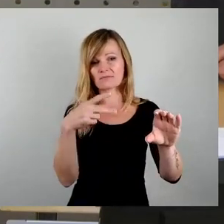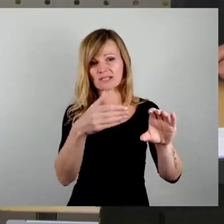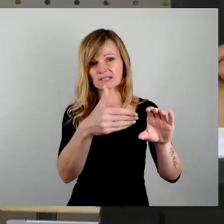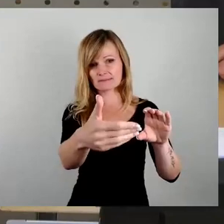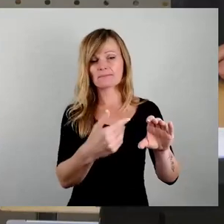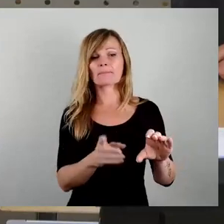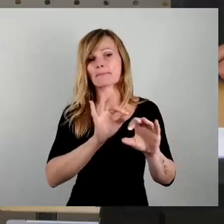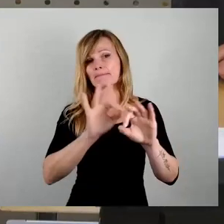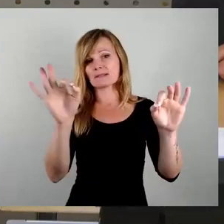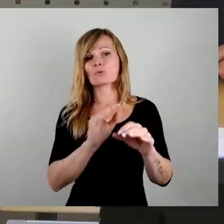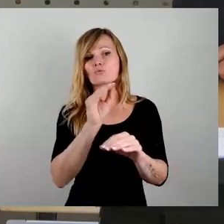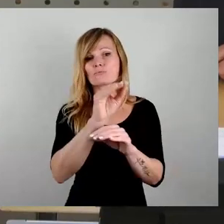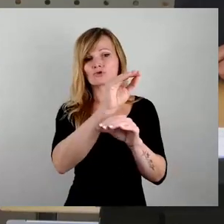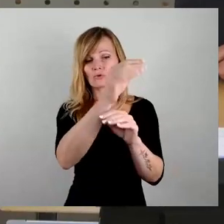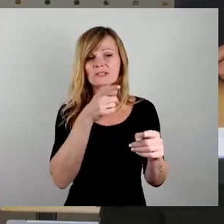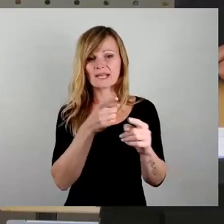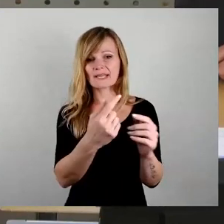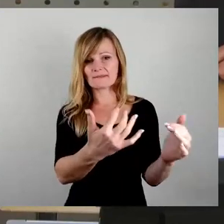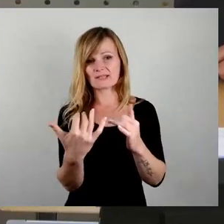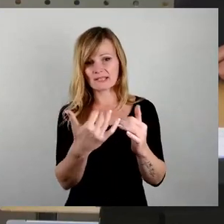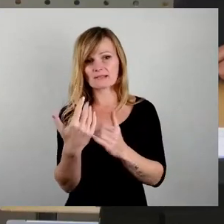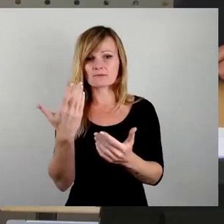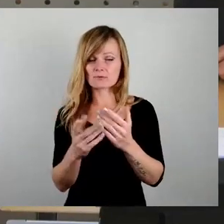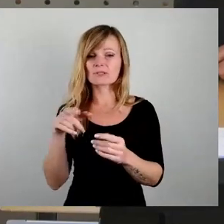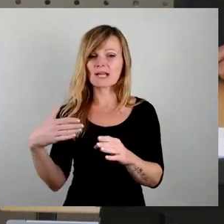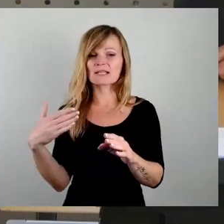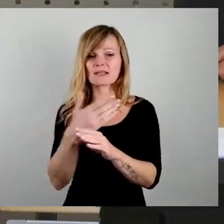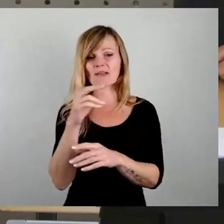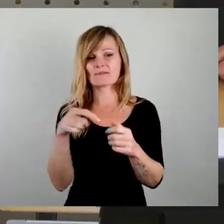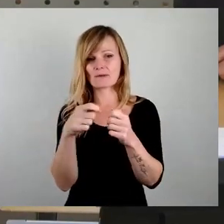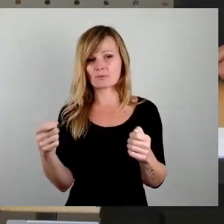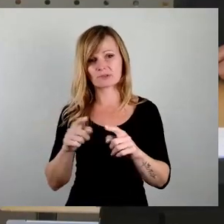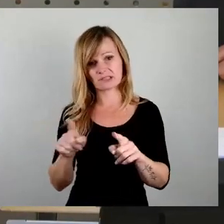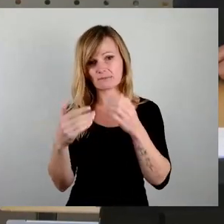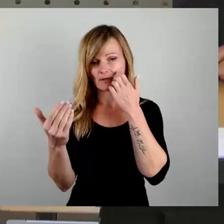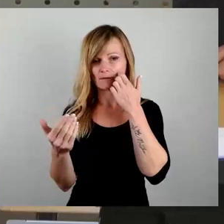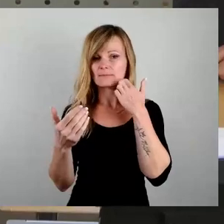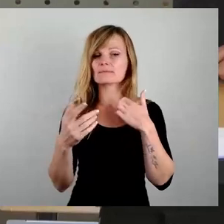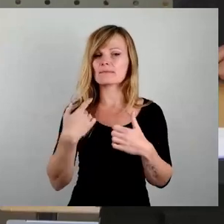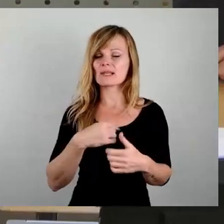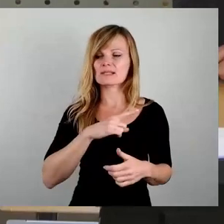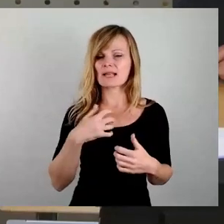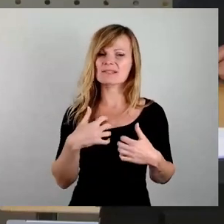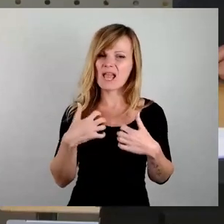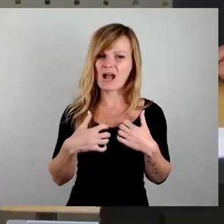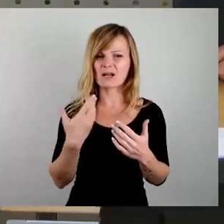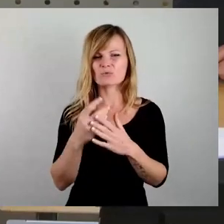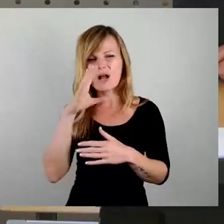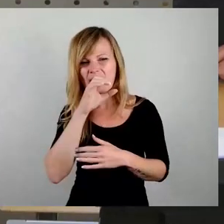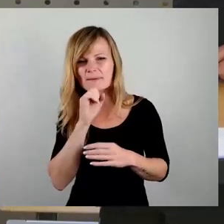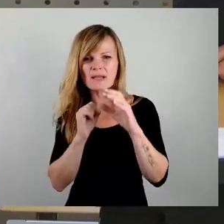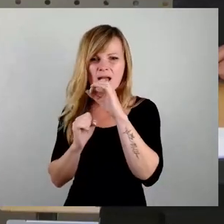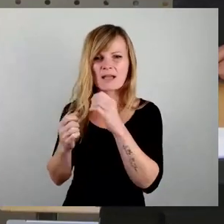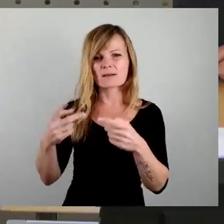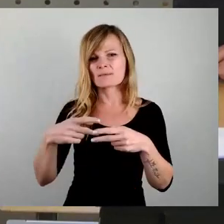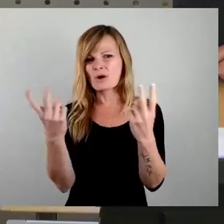uns fließen oder in die TWD. Dann wäre der Querverbund geschirkt. Und ich bin eben darüber verärgert, über diese Geheimdiskrämepolitik, die Herr Schulte, wissen wir mal,